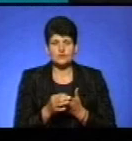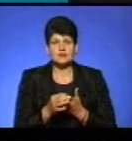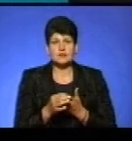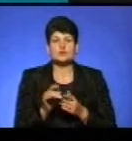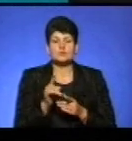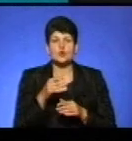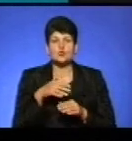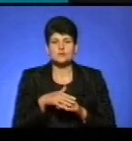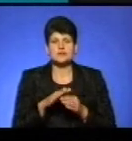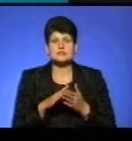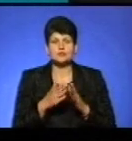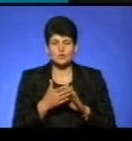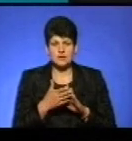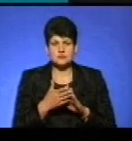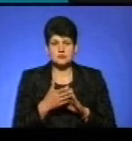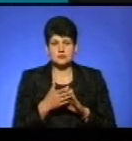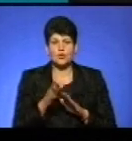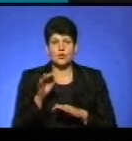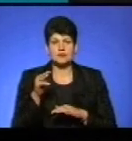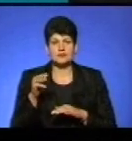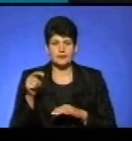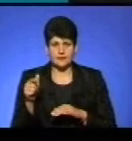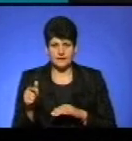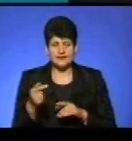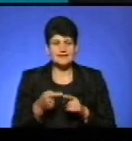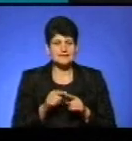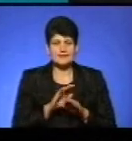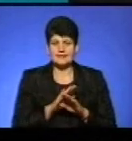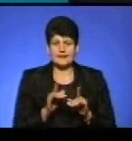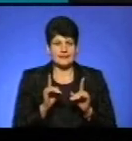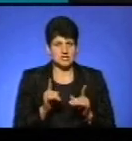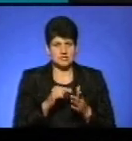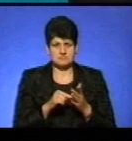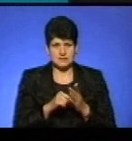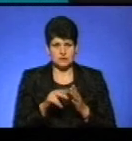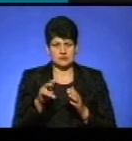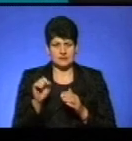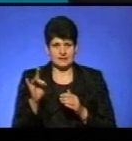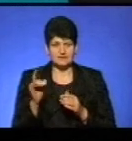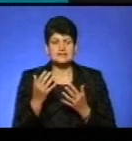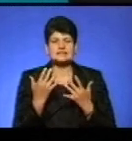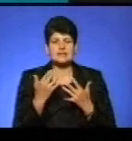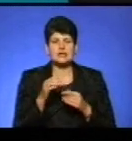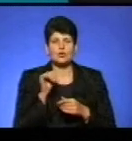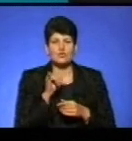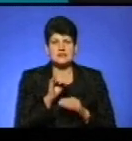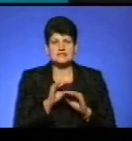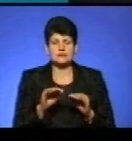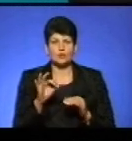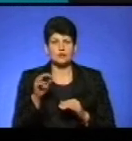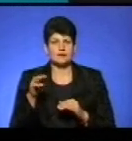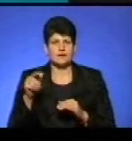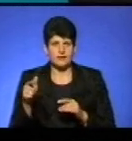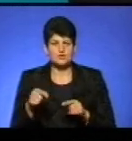щоб ми розуміли ситуацію, так в нас ОТГ. Тобто, це не лише місто Ланівці. Скільки є дитсадків у вас в ОТГ? І чи подібна